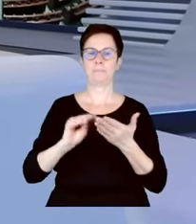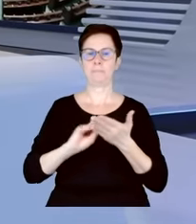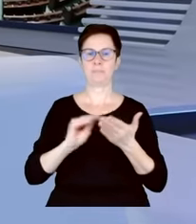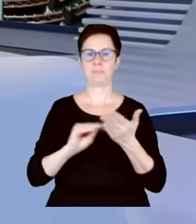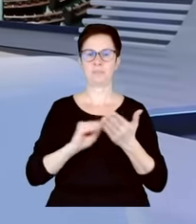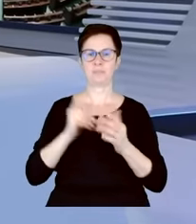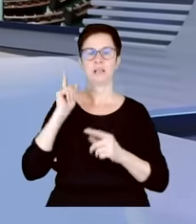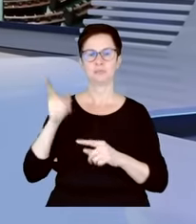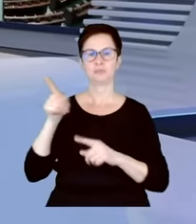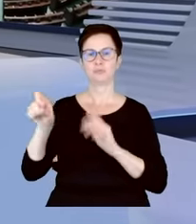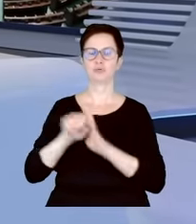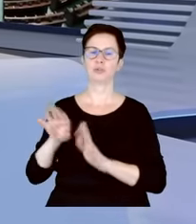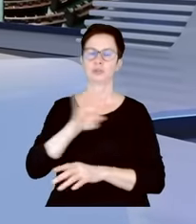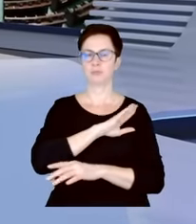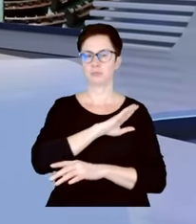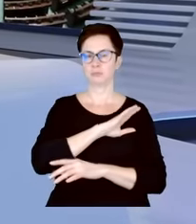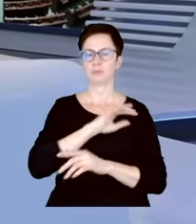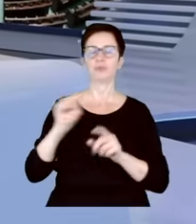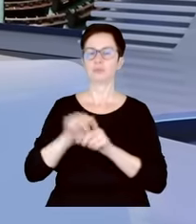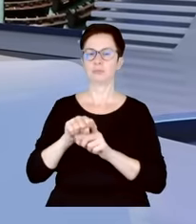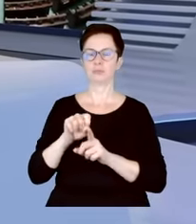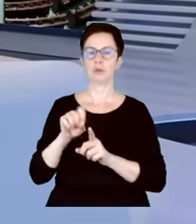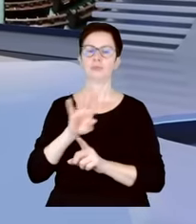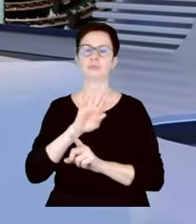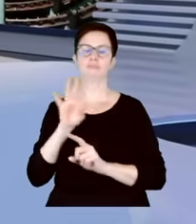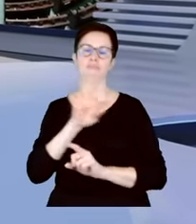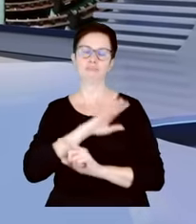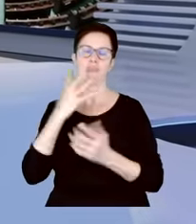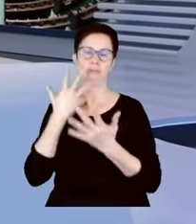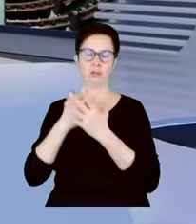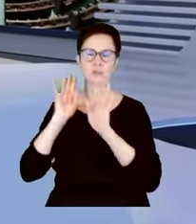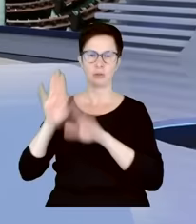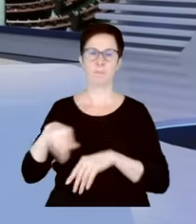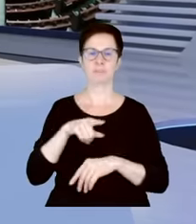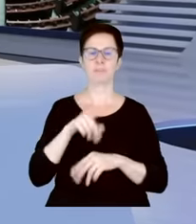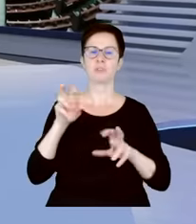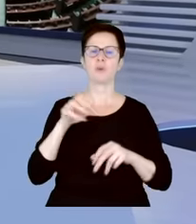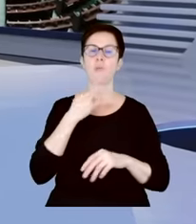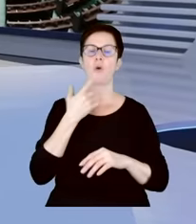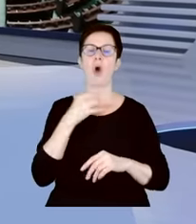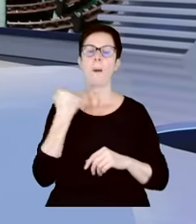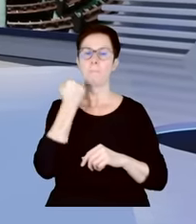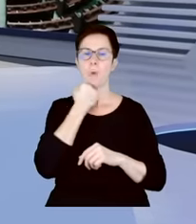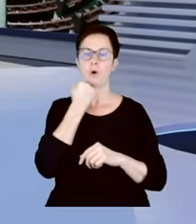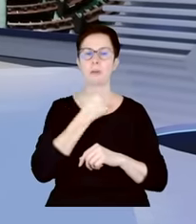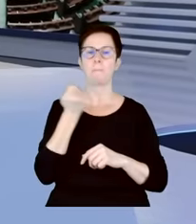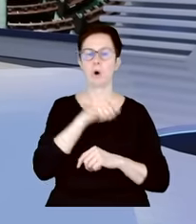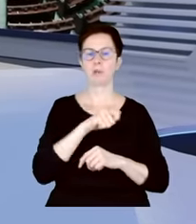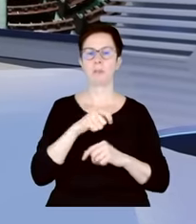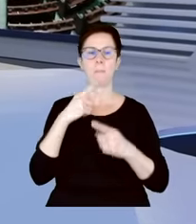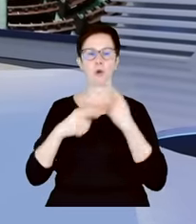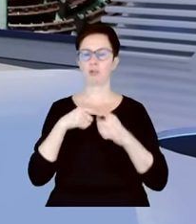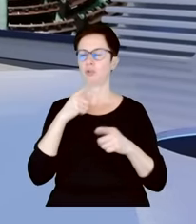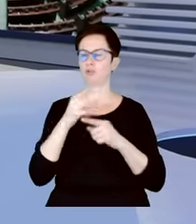mężczyznę na dożywotnie pozbawienie wolności, podkreślił, że mówienie o mordzie politycznym to nadinterpretacja. Za